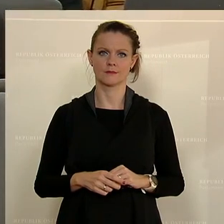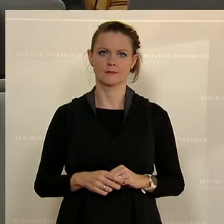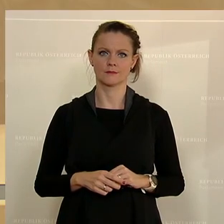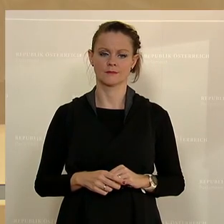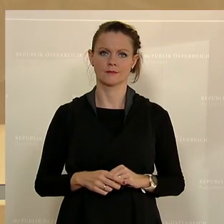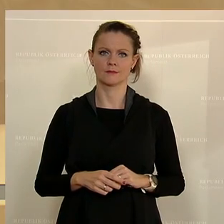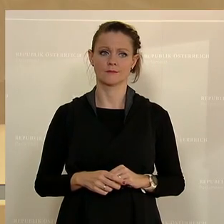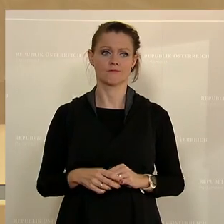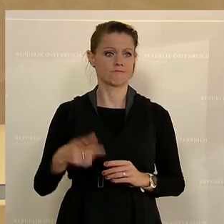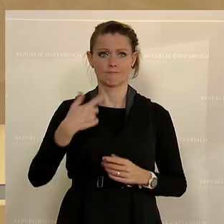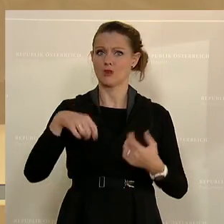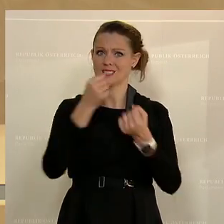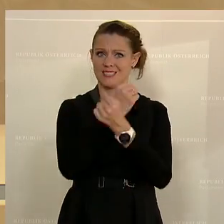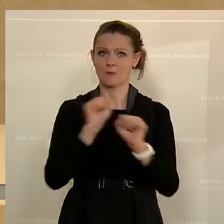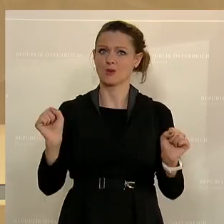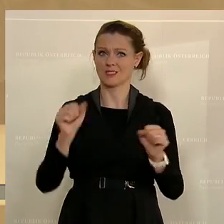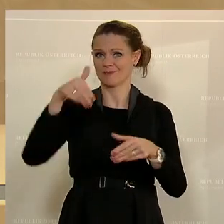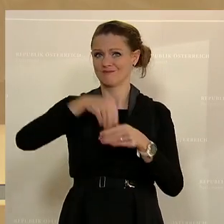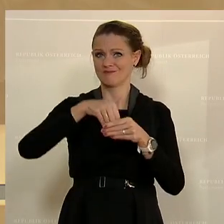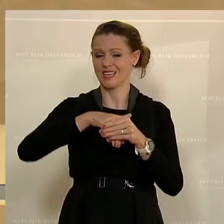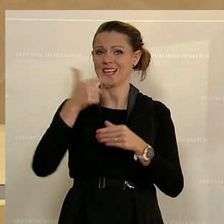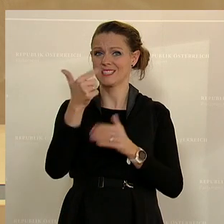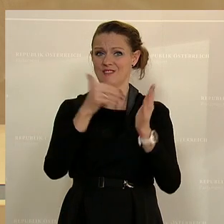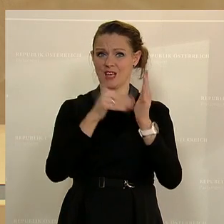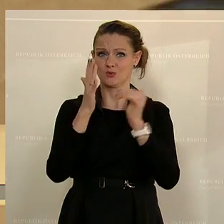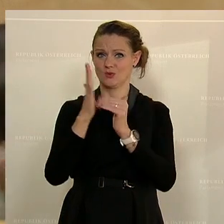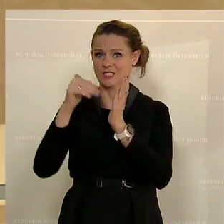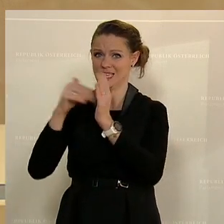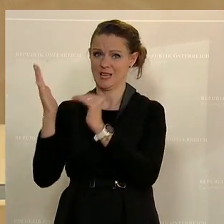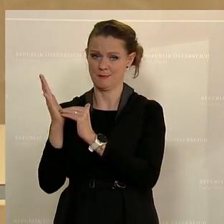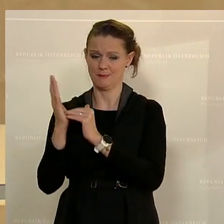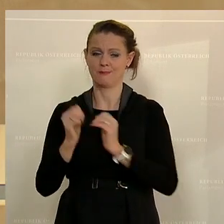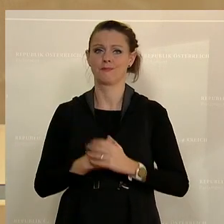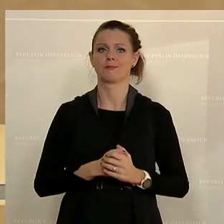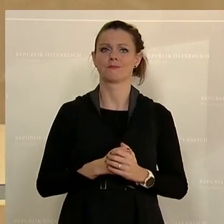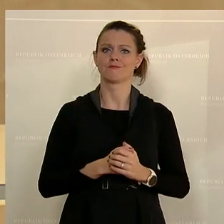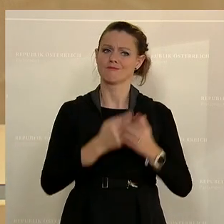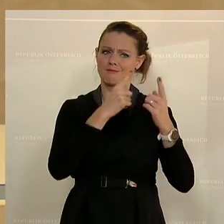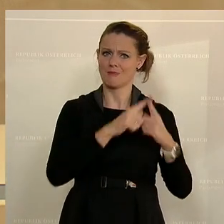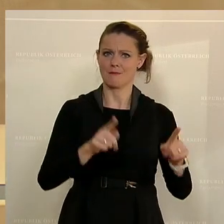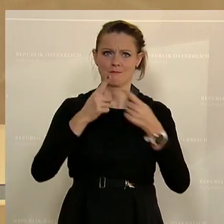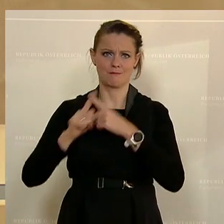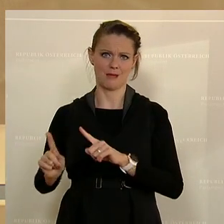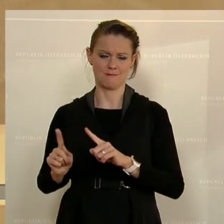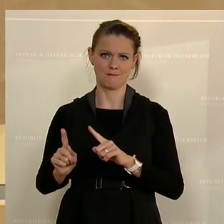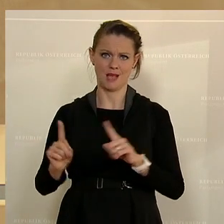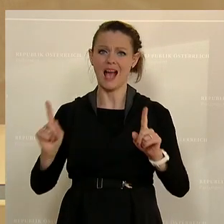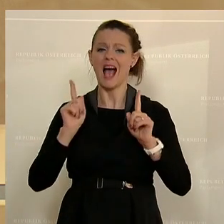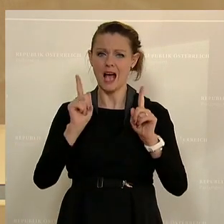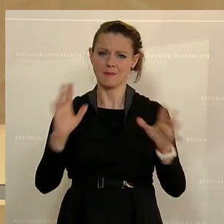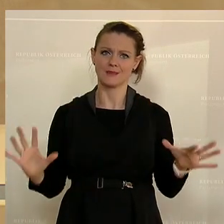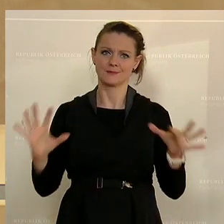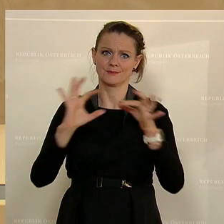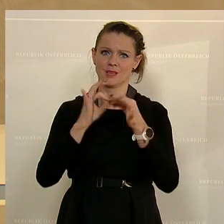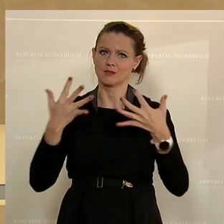Unsere Demokratie baut aber auf zwei verschiedenen Systemen auf und diese beiden verschiedenen Systeme sind sehr eng miteinander verknüpft und